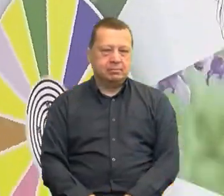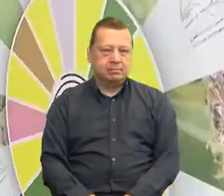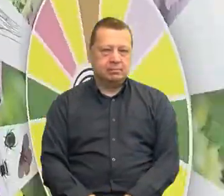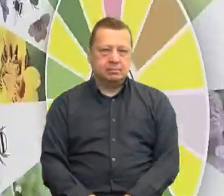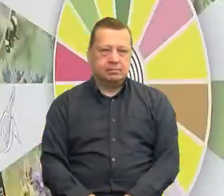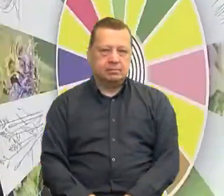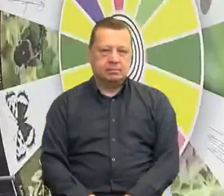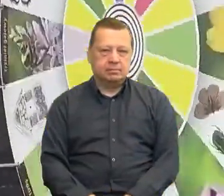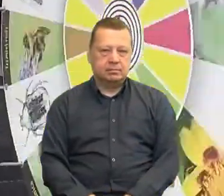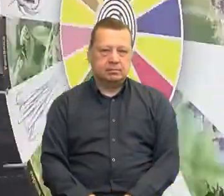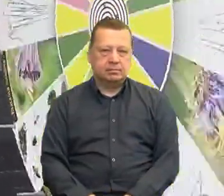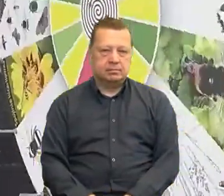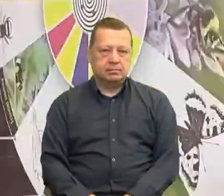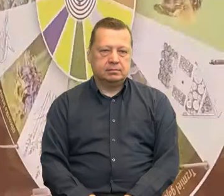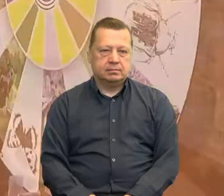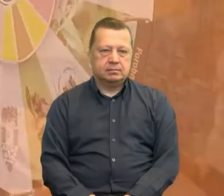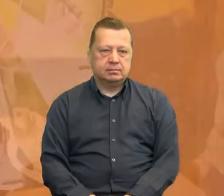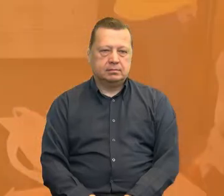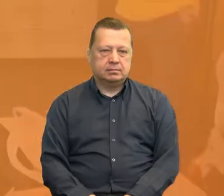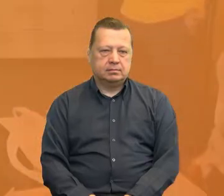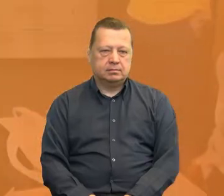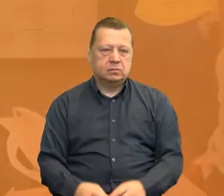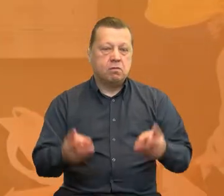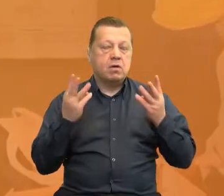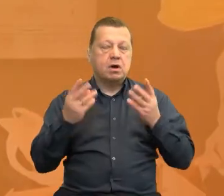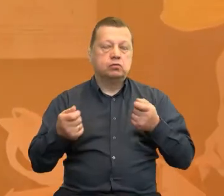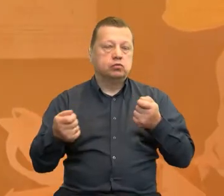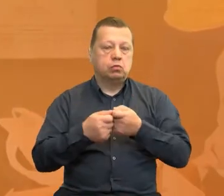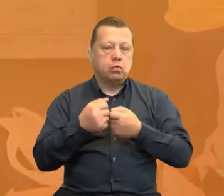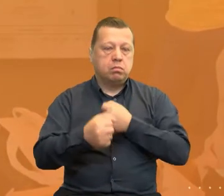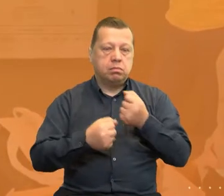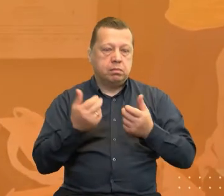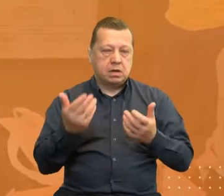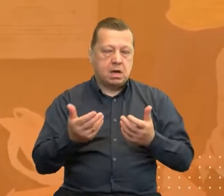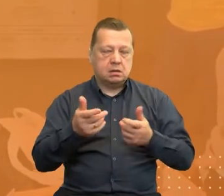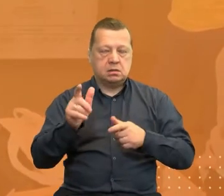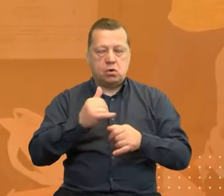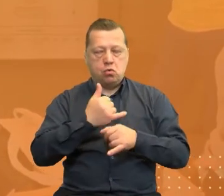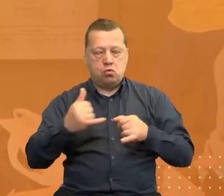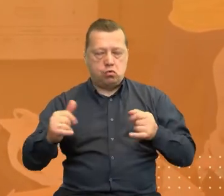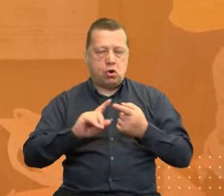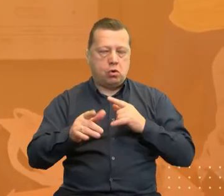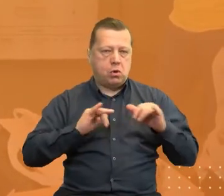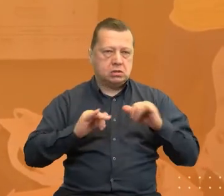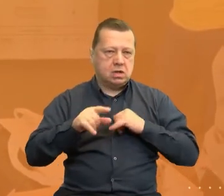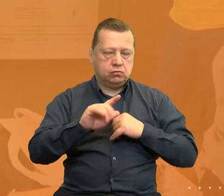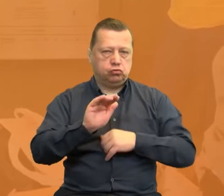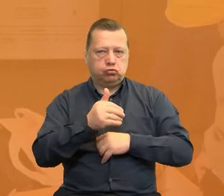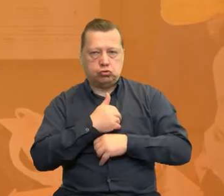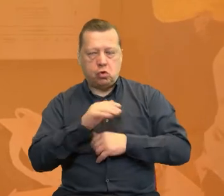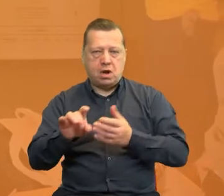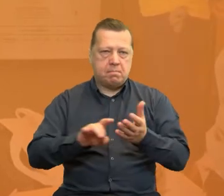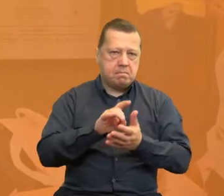Muzyka Ważna jest współpraca pomiędzy różnymi jednostkami, organizacjami pozarządowymi, szkołami i